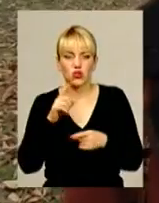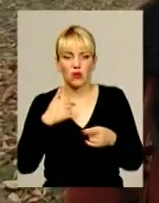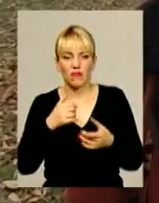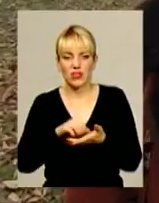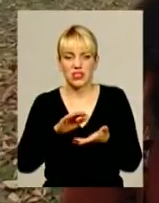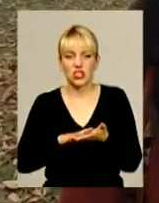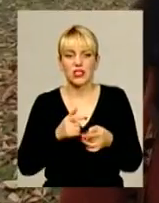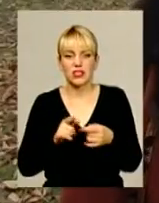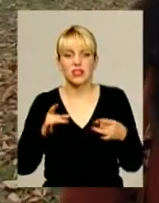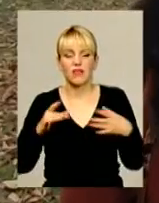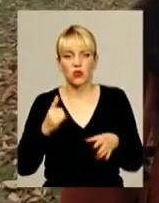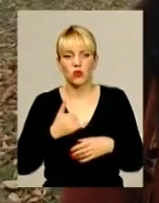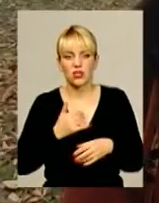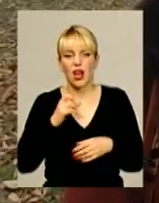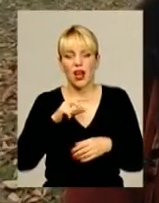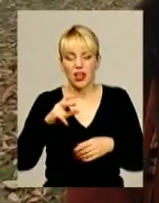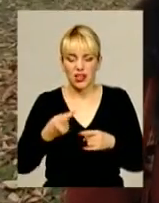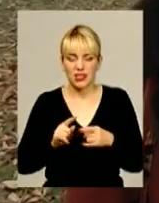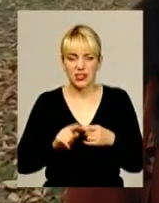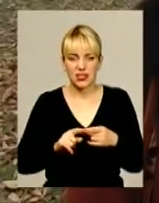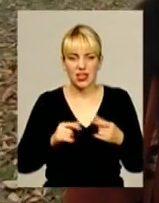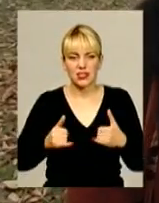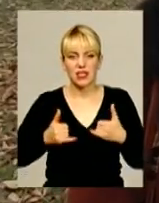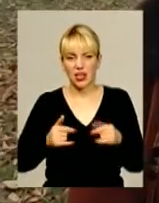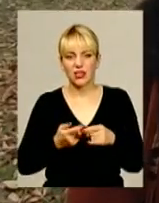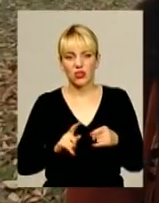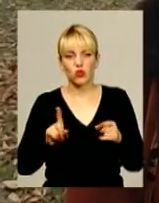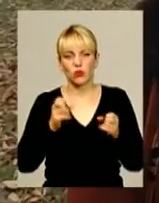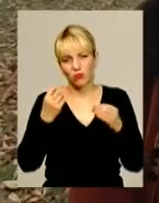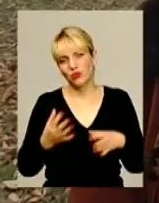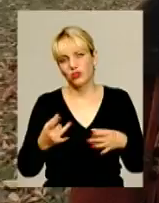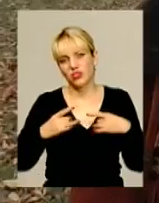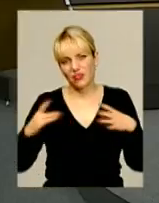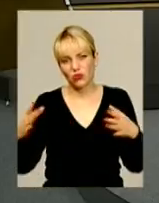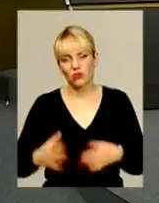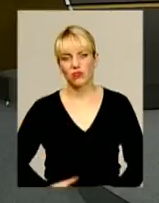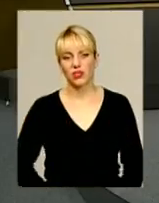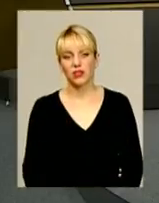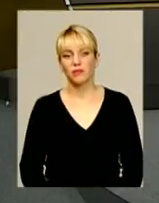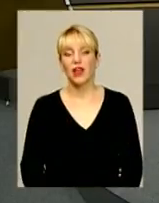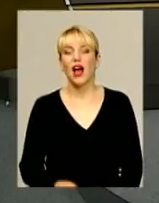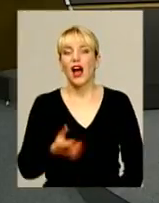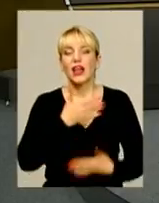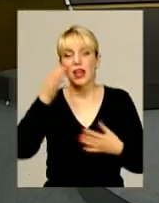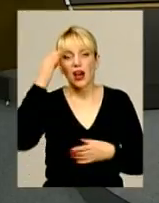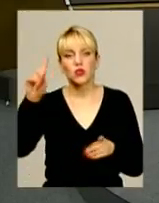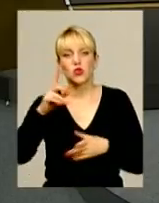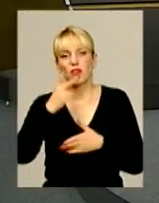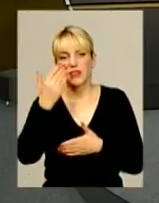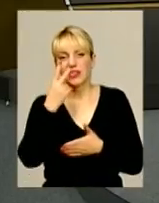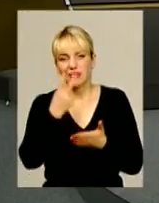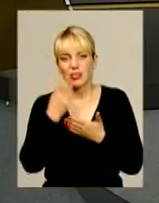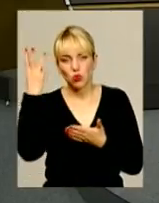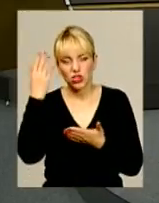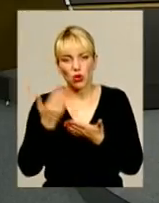і у нас, але це швидше просто заради того, щоб щось відмічати. А я нагадую, ви дивитесь Подільську